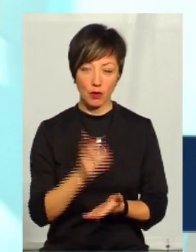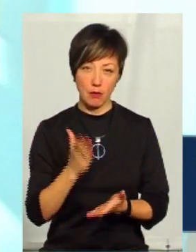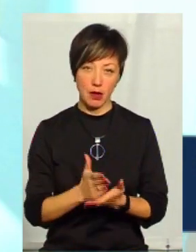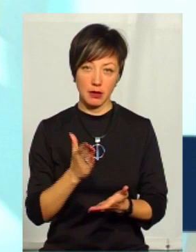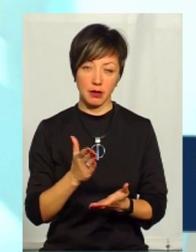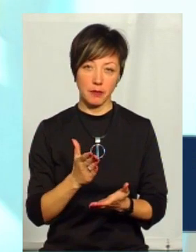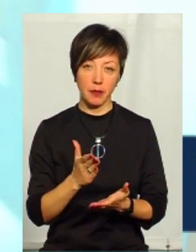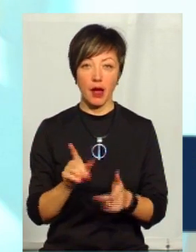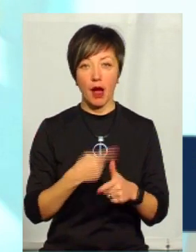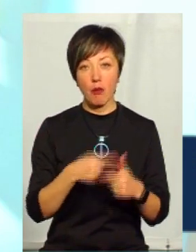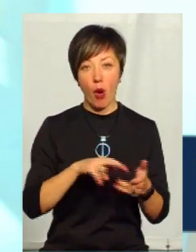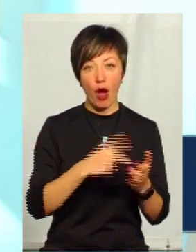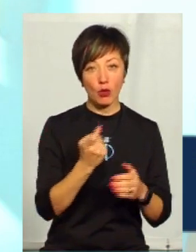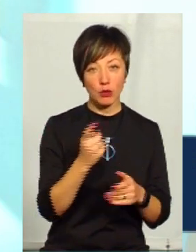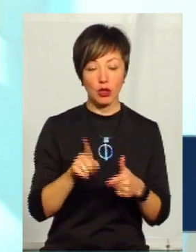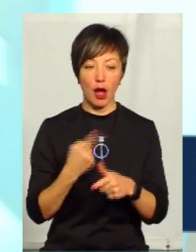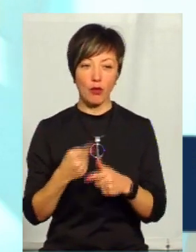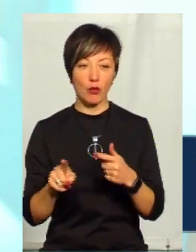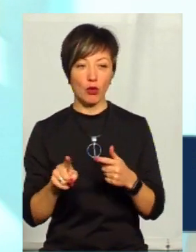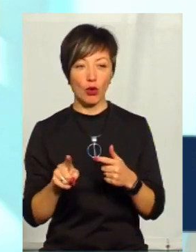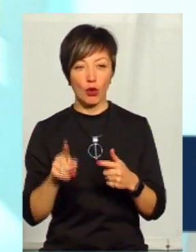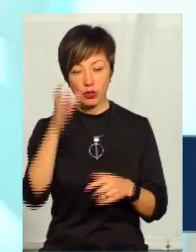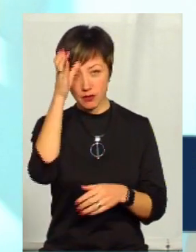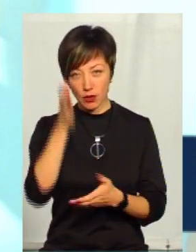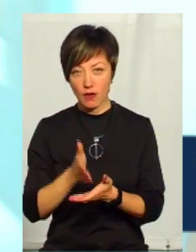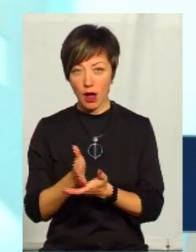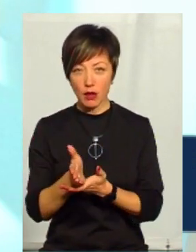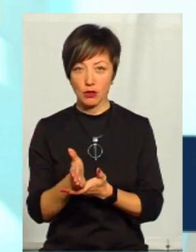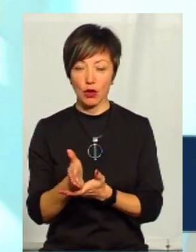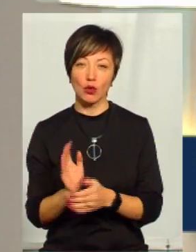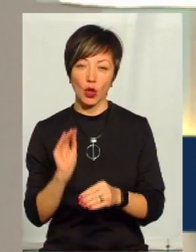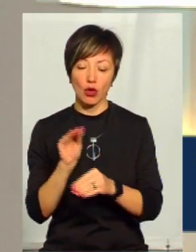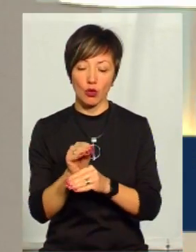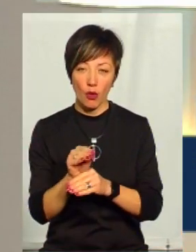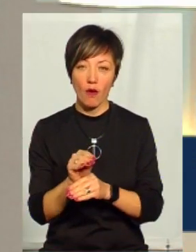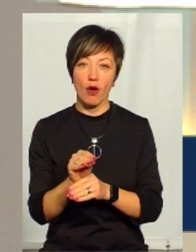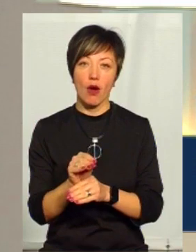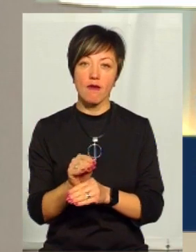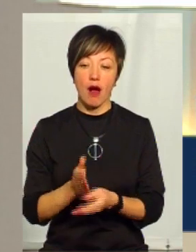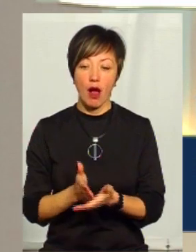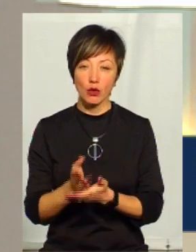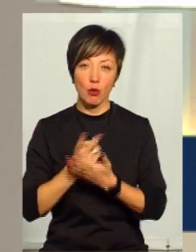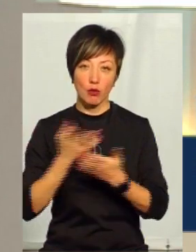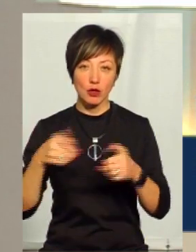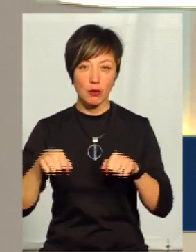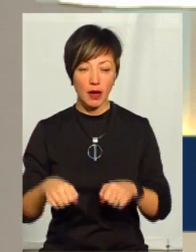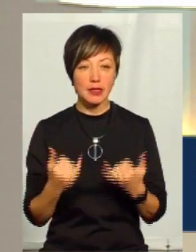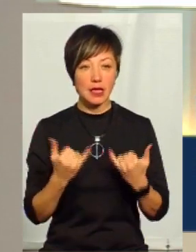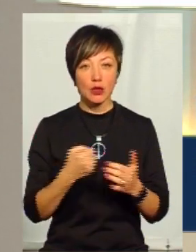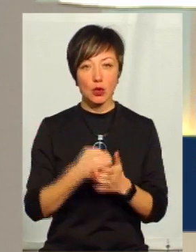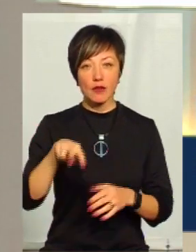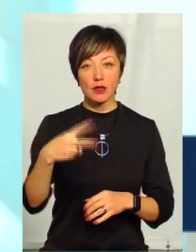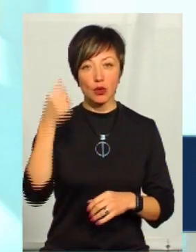має мати або економічну, або освіту в галузі публічного права. Додатково. Додатково, обов'язково. Зараз, до